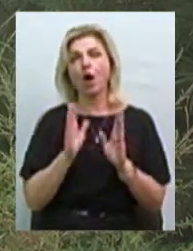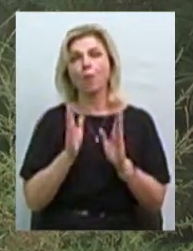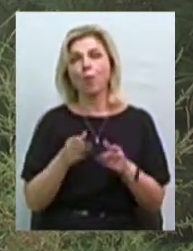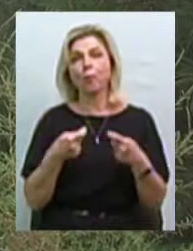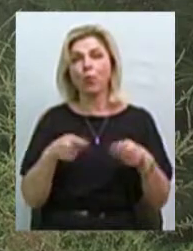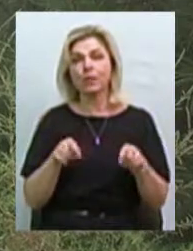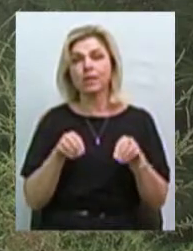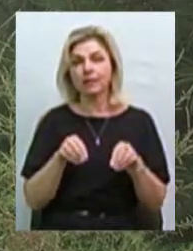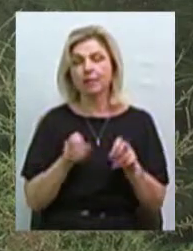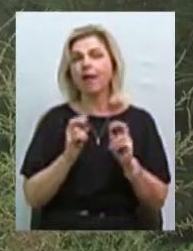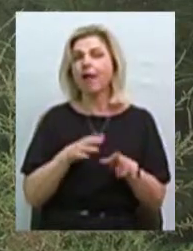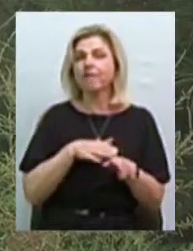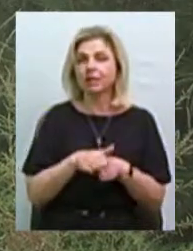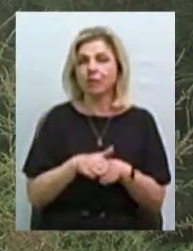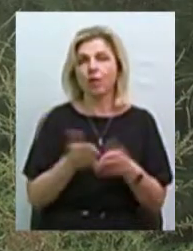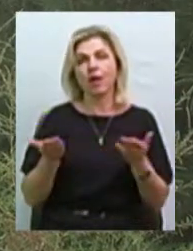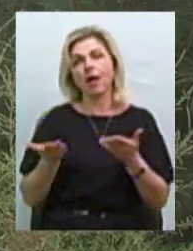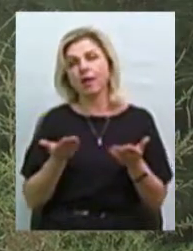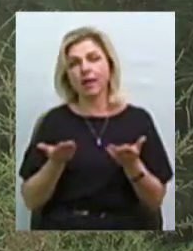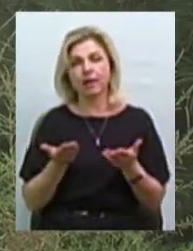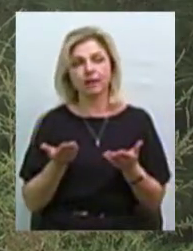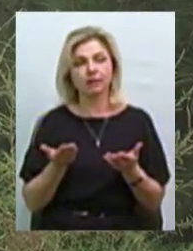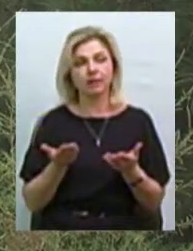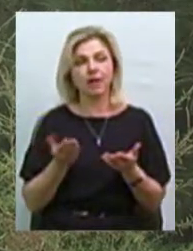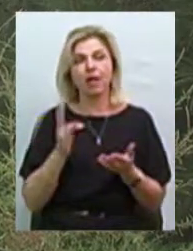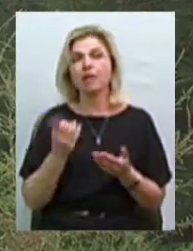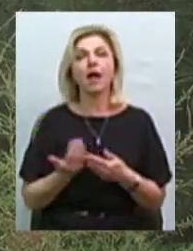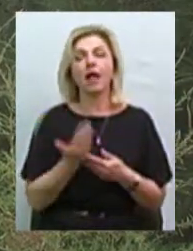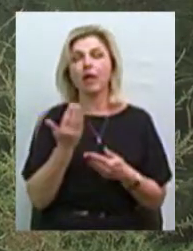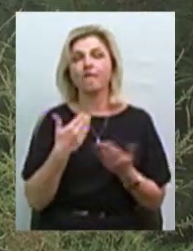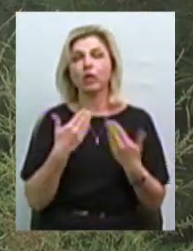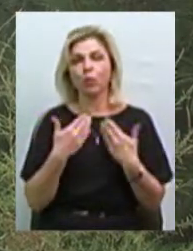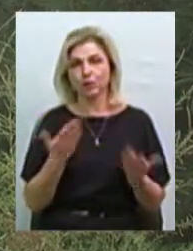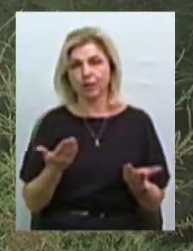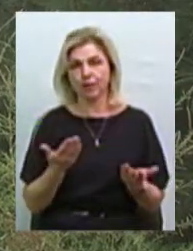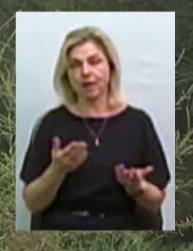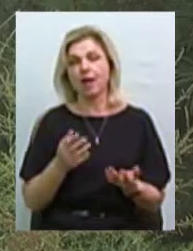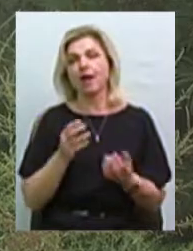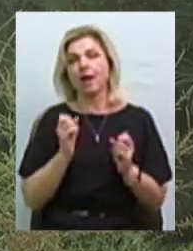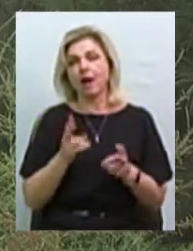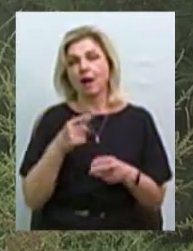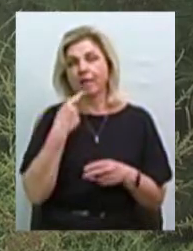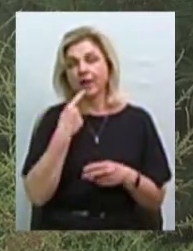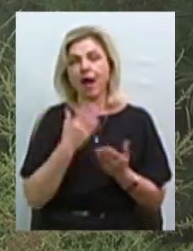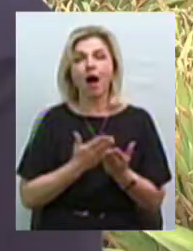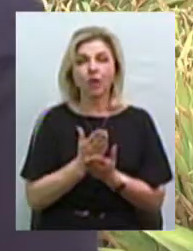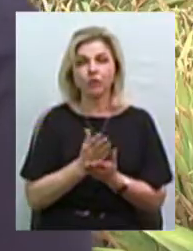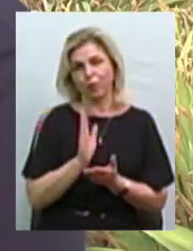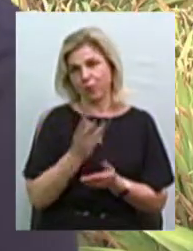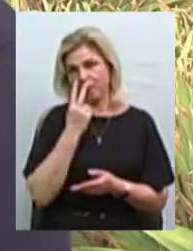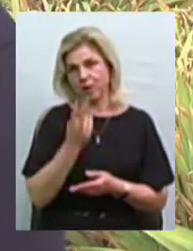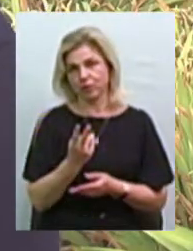землі, як воно відбується, на яких відносинах, на яких, як я казав, якостях, будемо бачити.